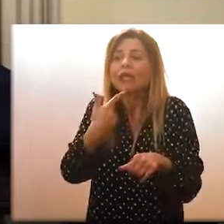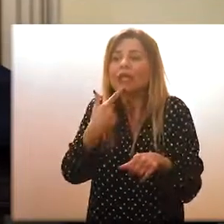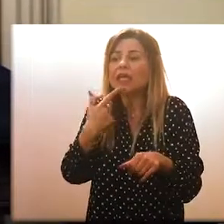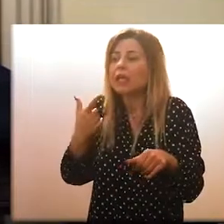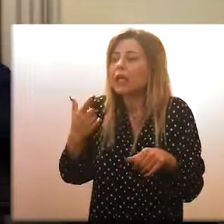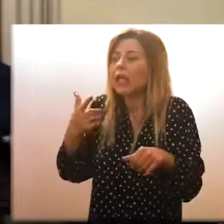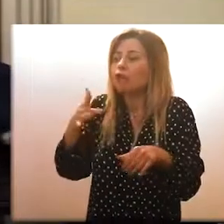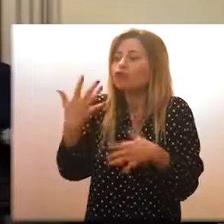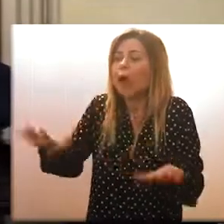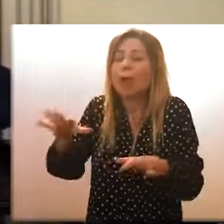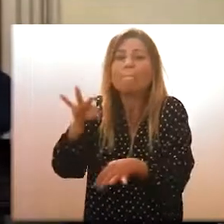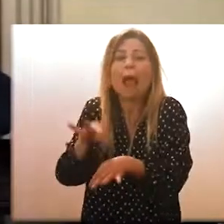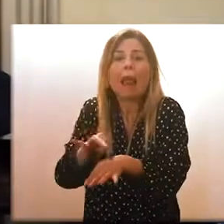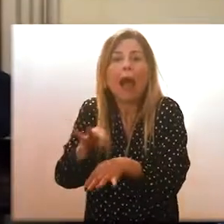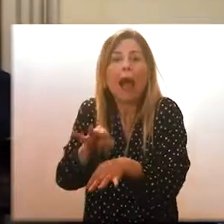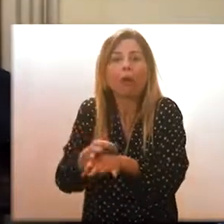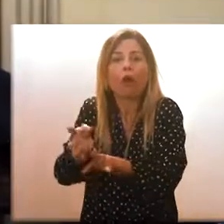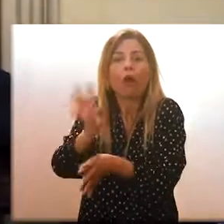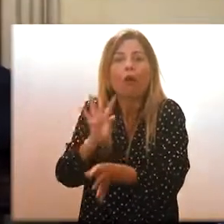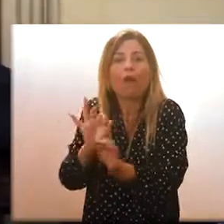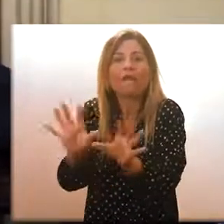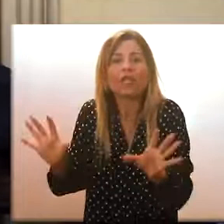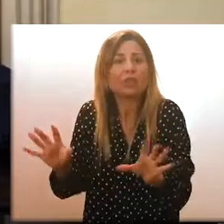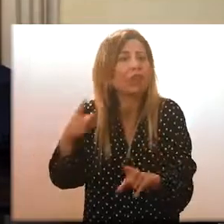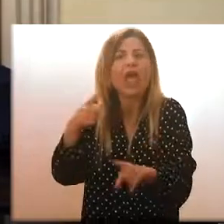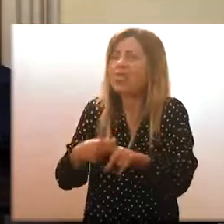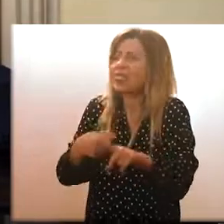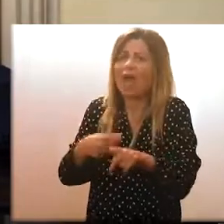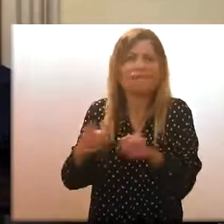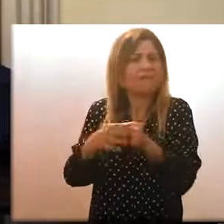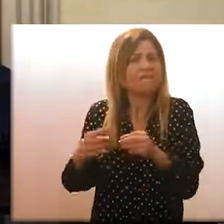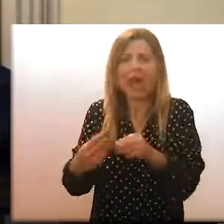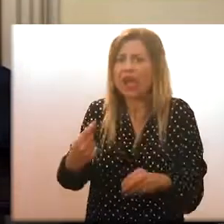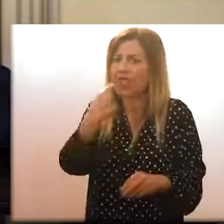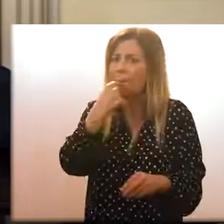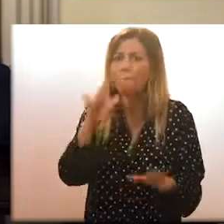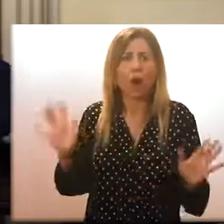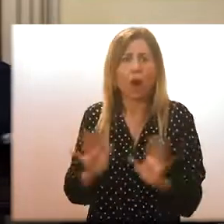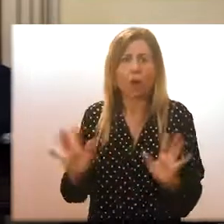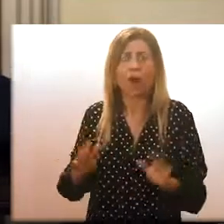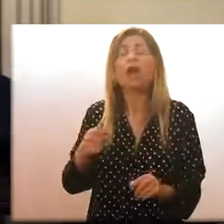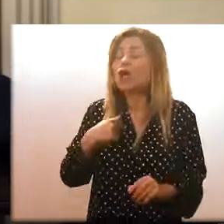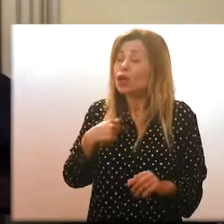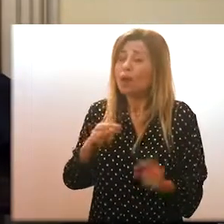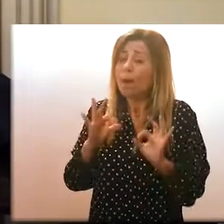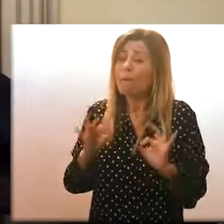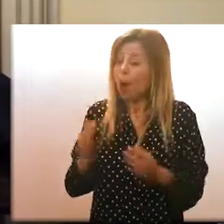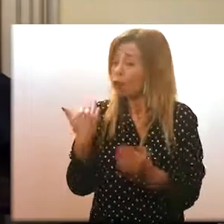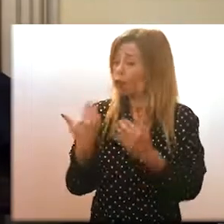stretto contatto con chi poi è risultato essere positivo a coronavirus. Io stesso in questi